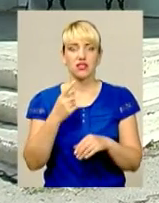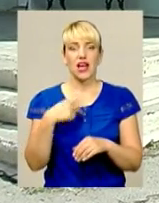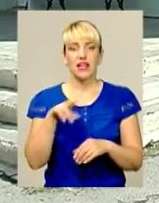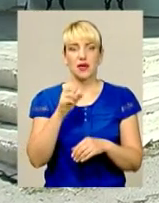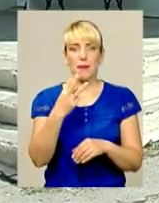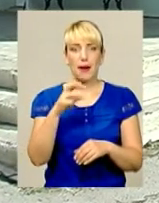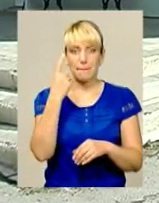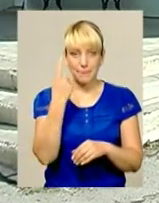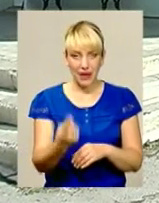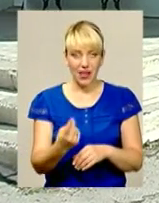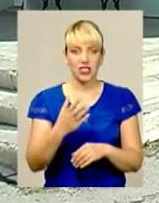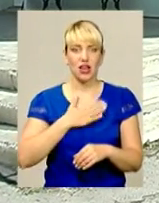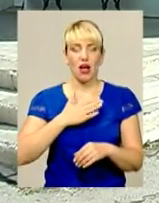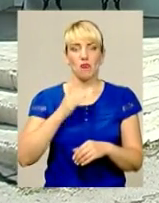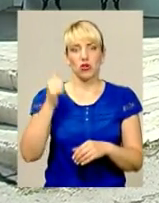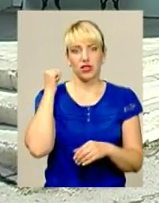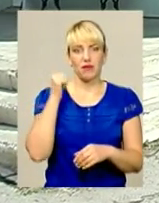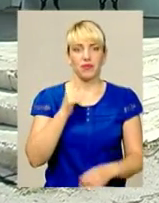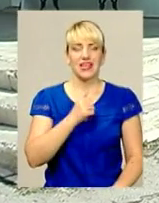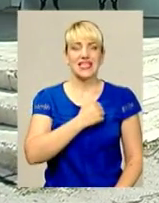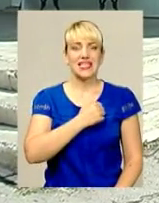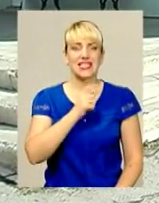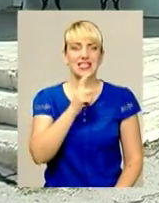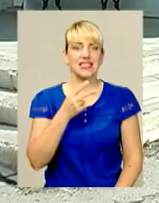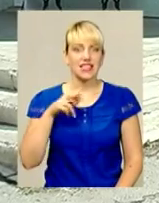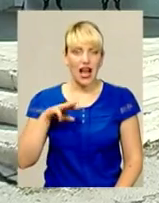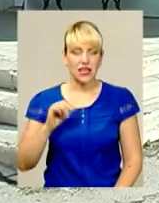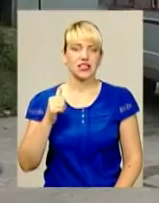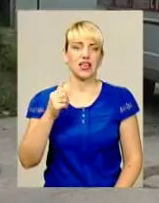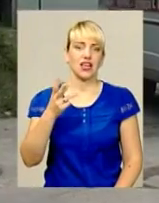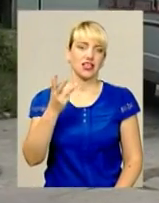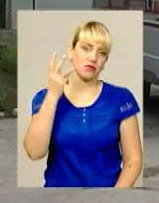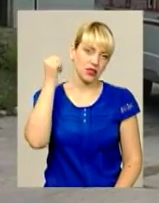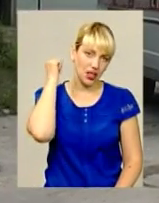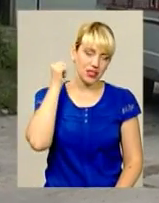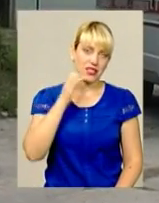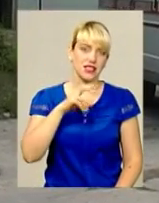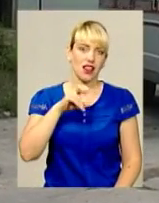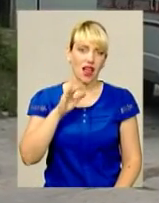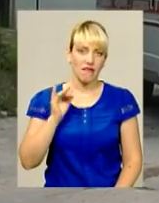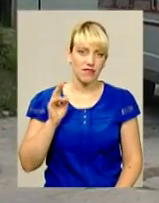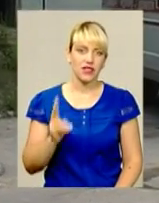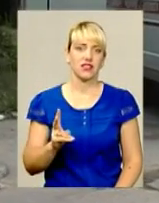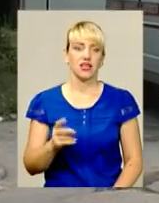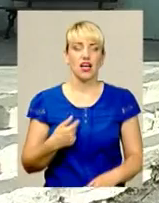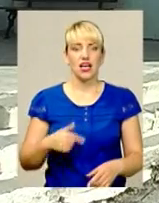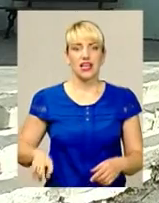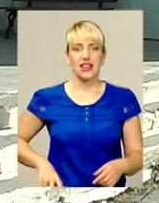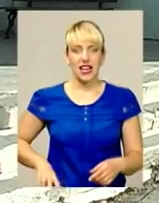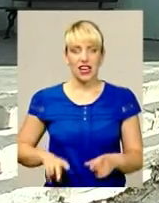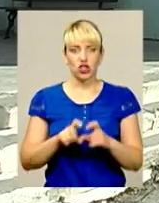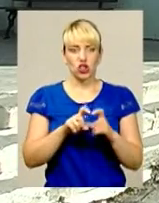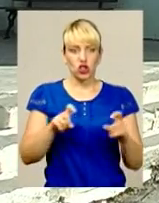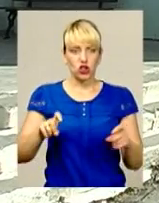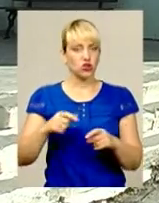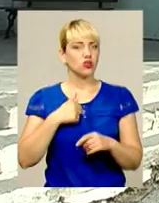йшов мій зять, і за зятем йшов друг їхній Славік. Ось так вони йшли. Зять директор школи, всі діти,